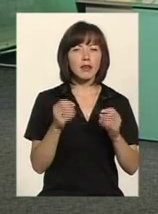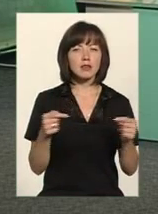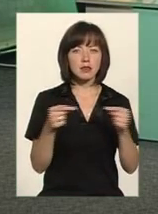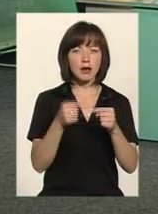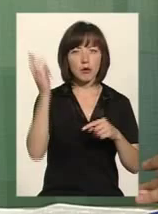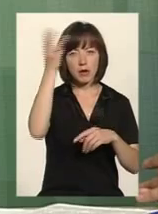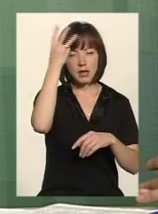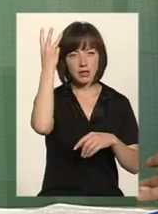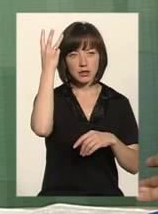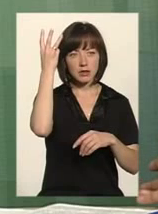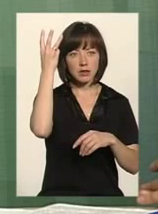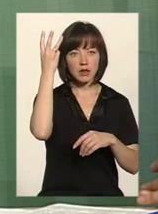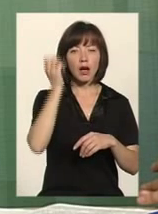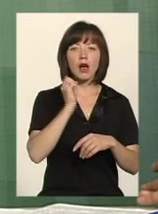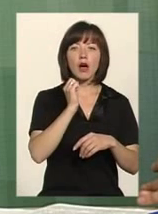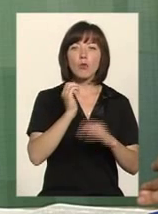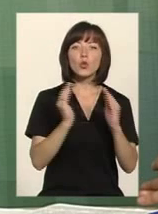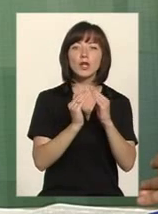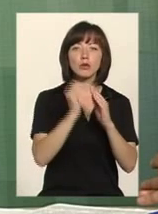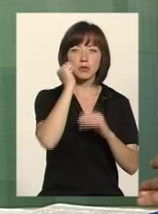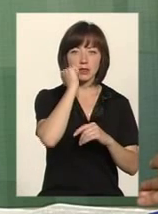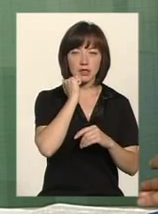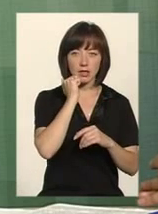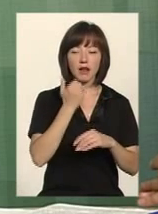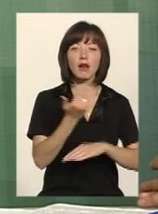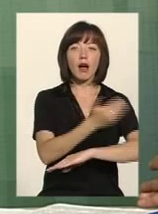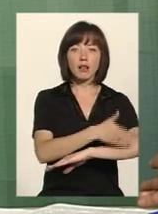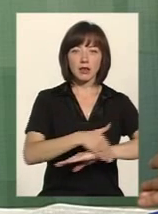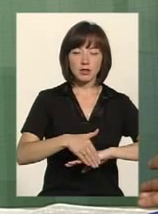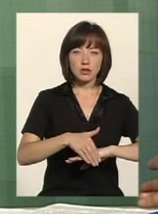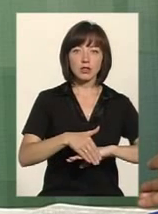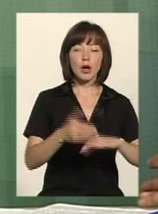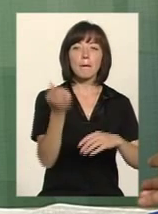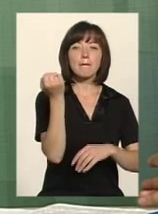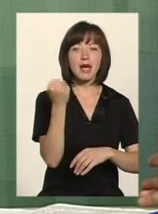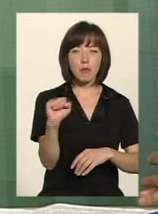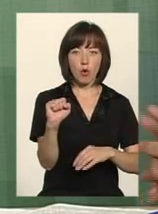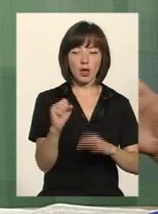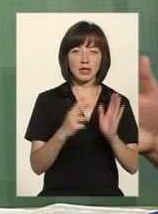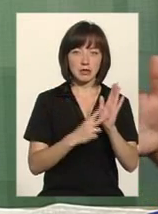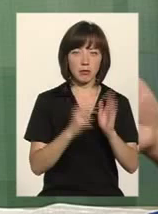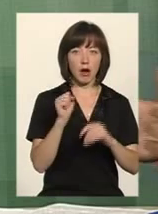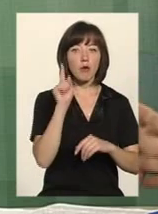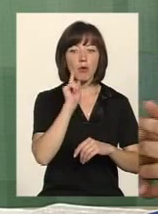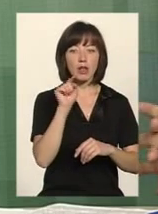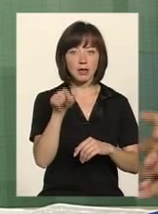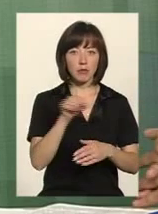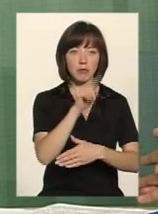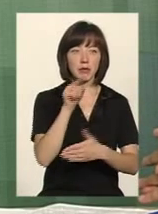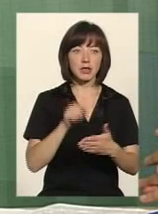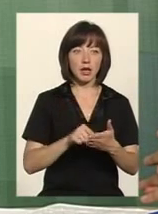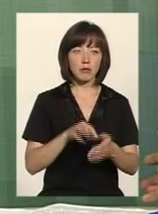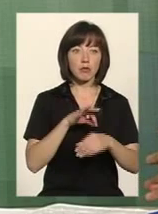Хмельницький геріатричний пенсіонат. Він знаходиться на перемоги. Ну, поки ще там оргпитання